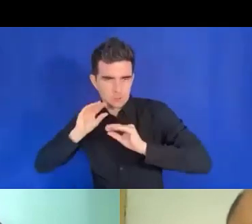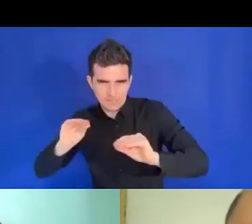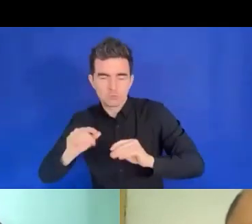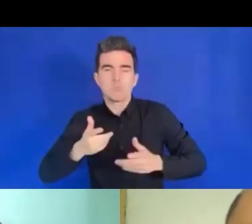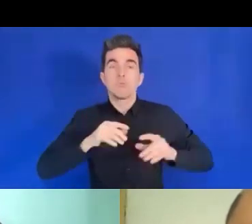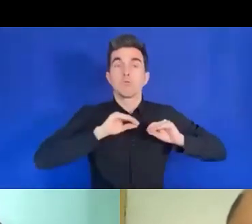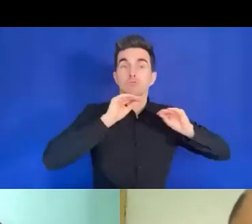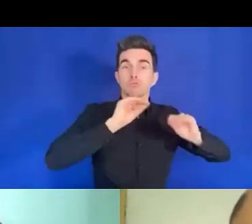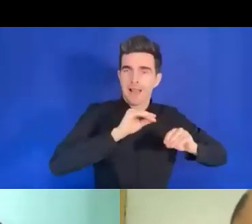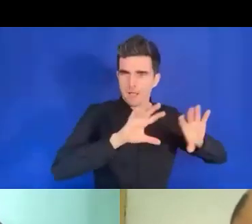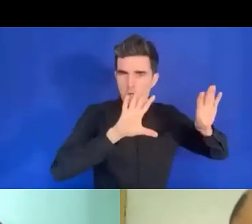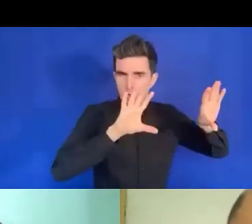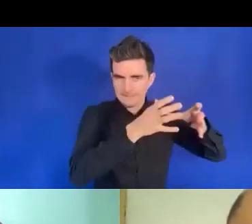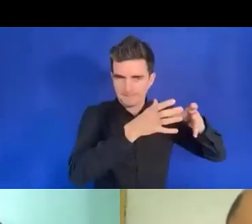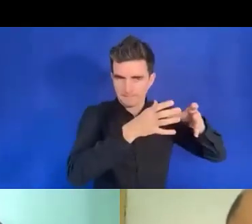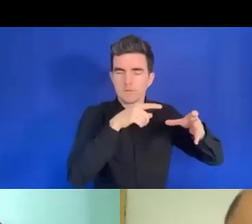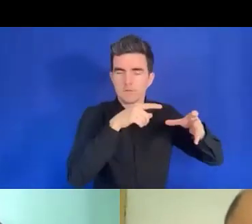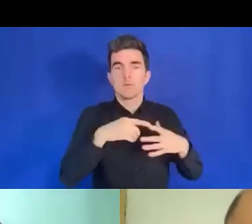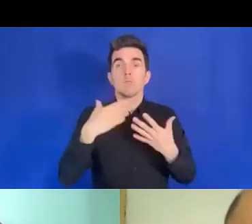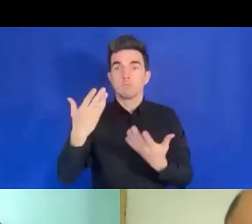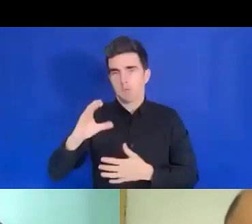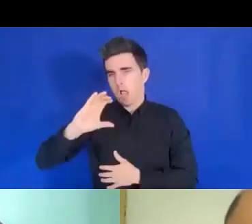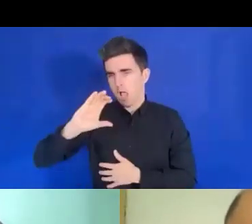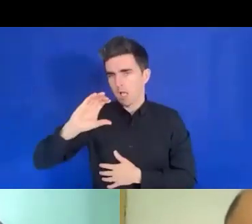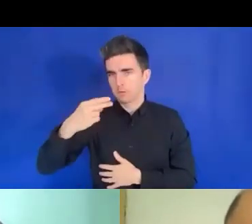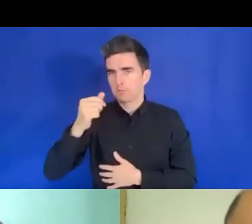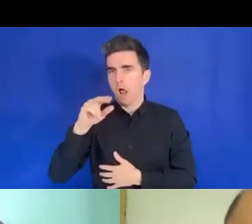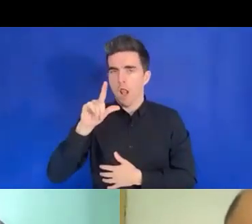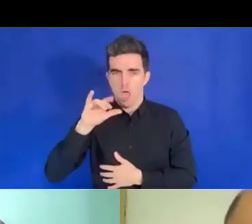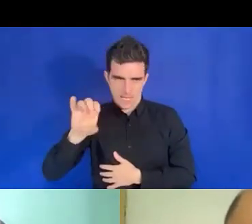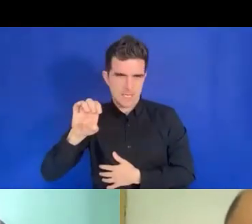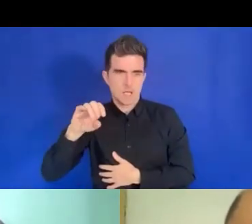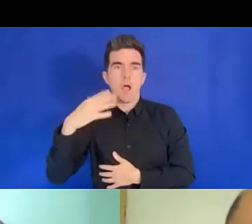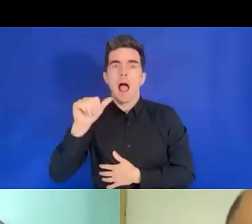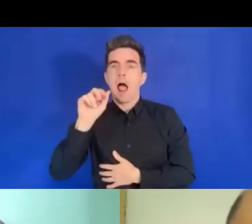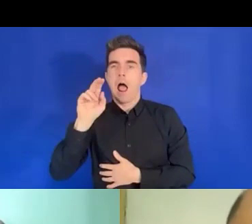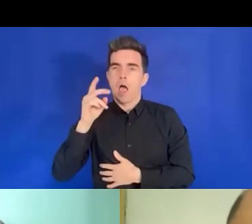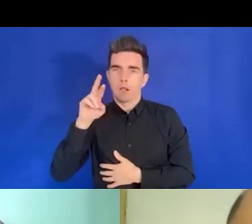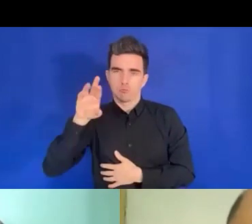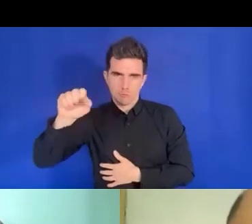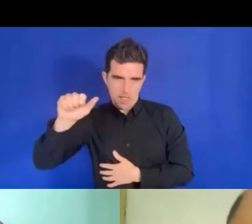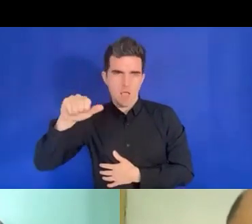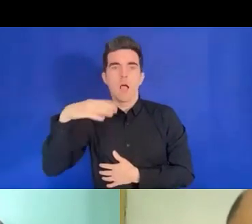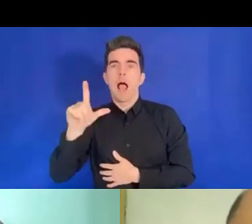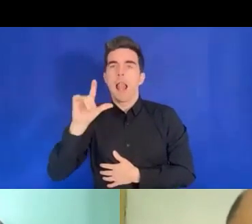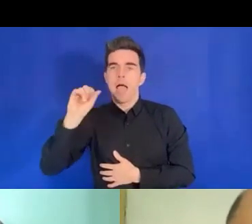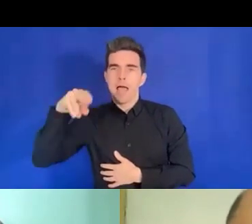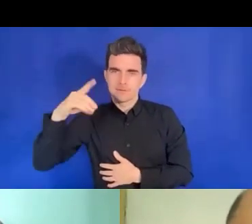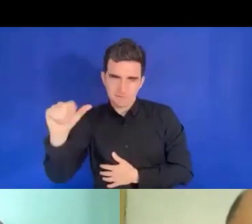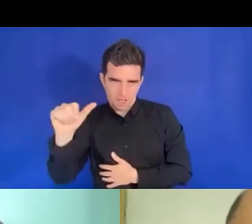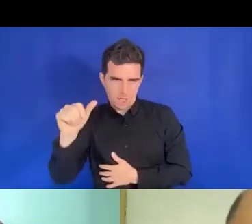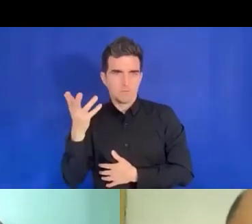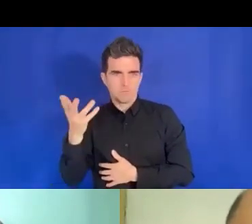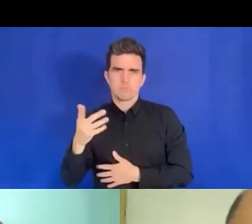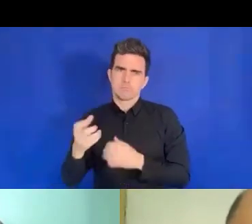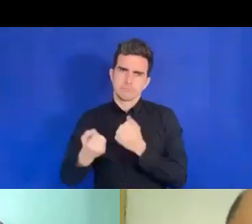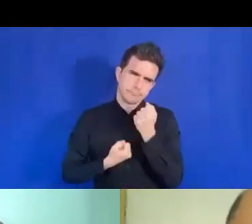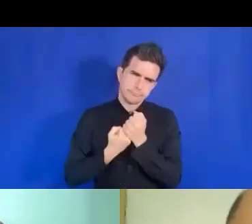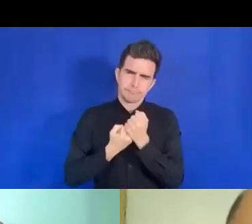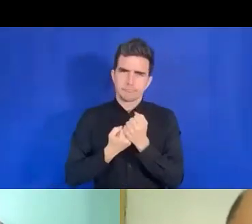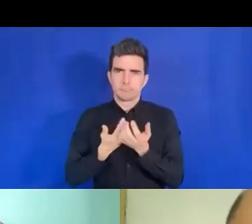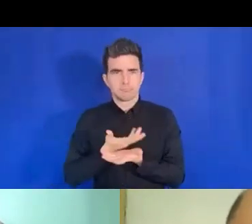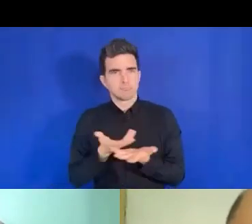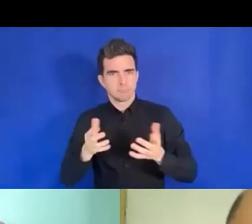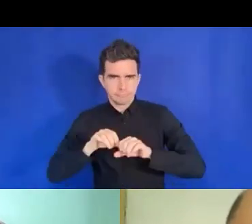Andrea, Linda. Merci de nous avoir grandement aidés pour rendre cette étude inclusive. Merci également aux